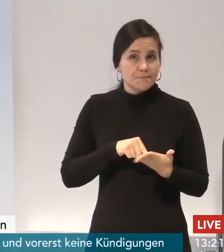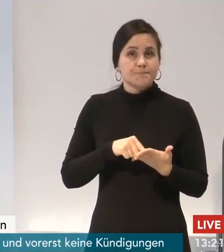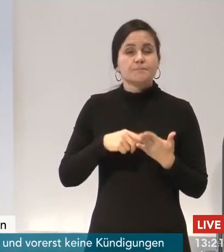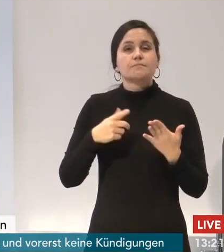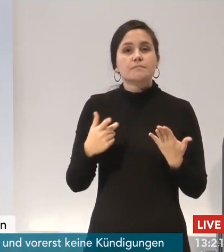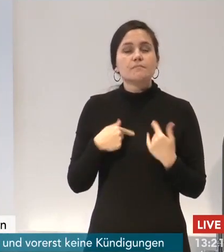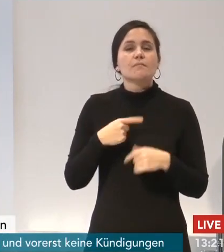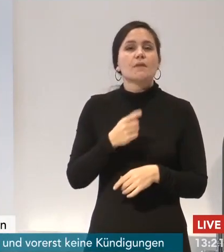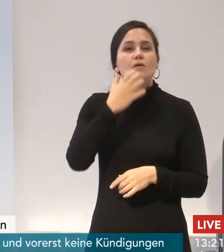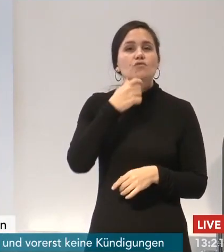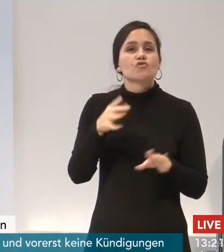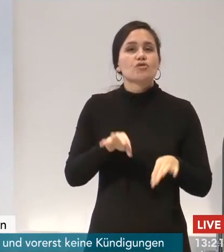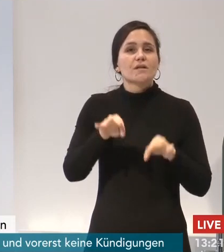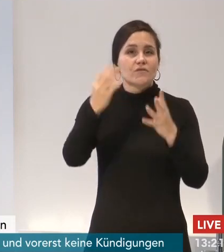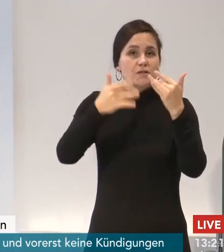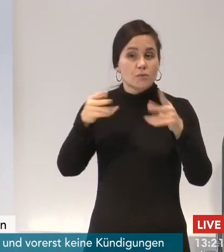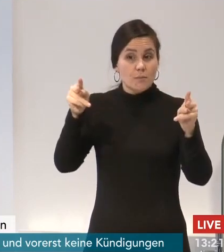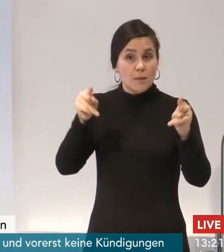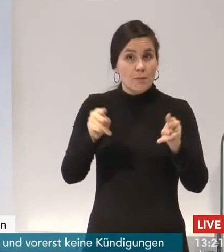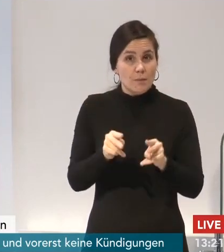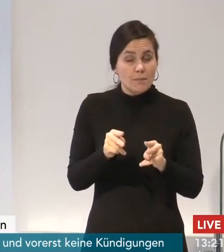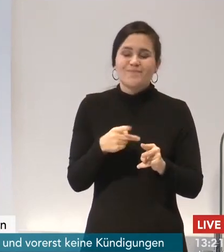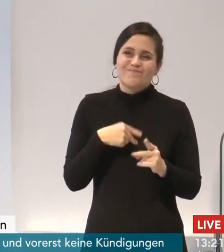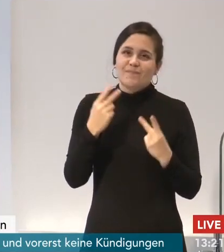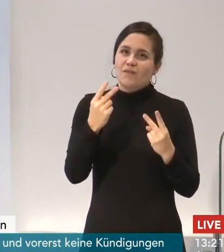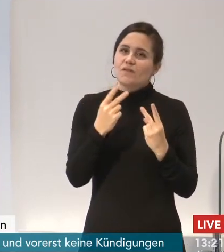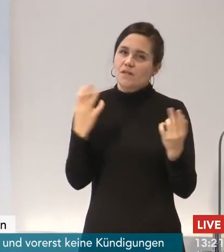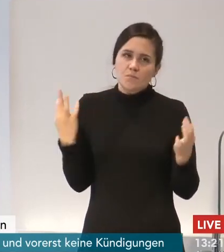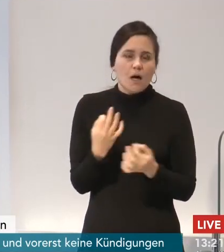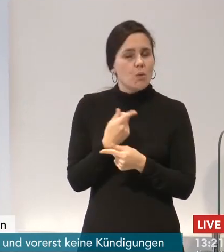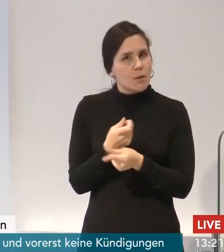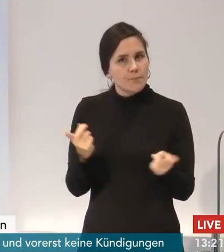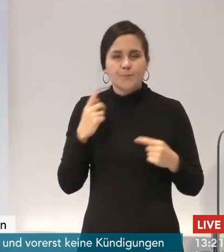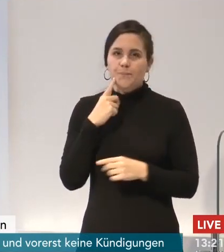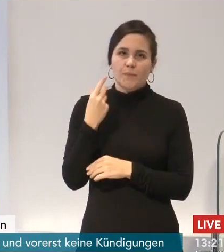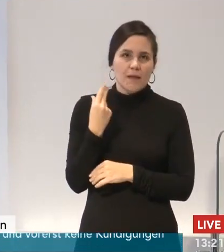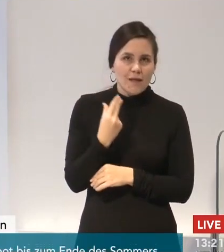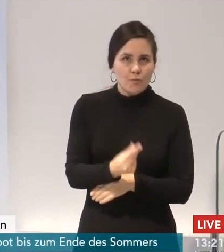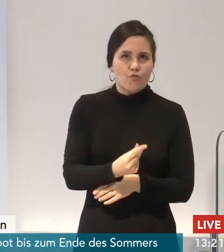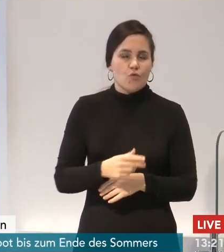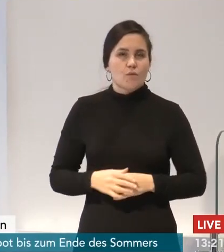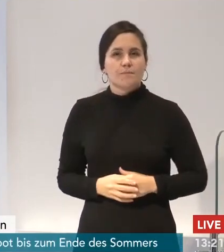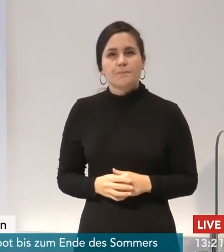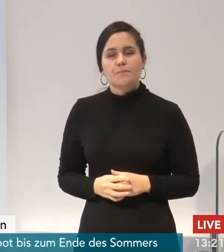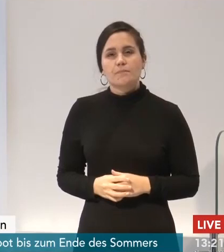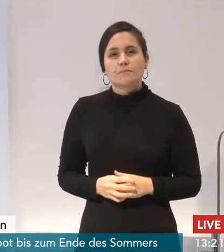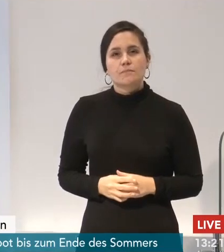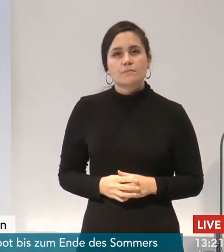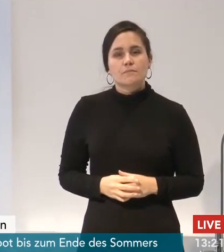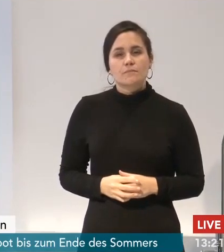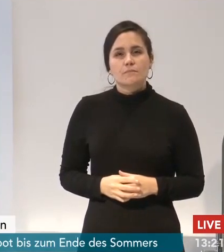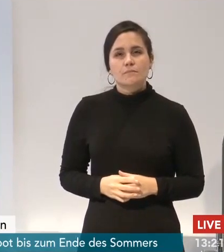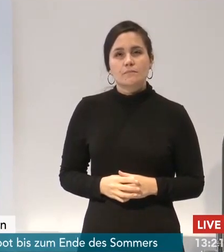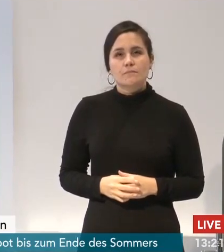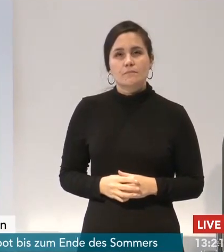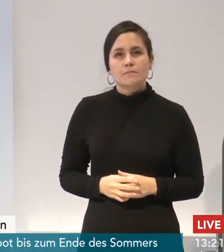ist natürlich die Impfung der Schlüssel zur Bewältigung der Pandemie. Beim Start der Vergabe von